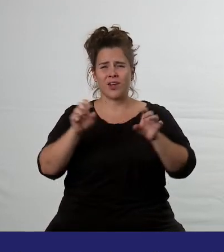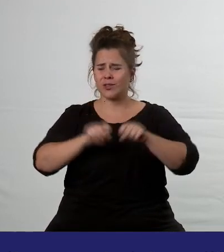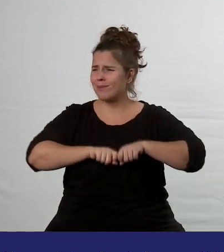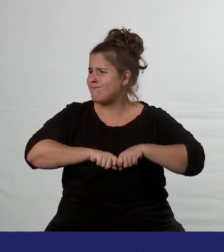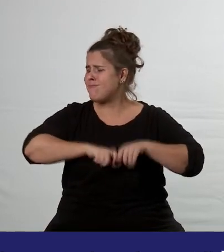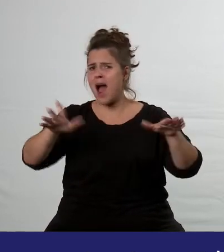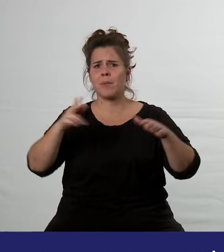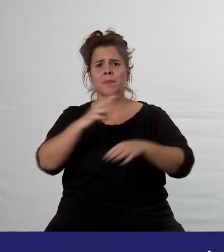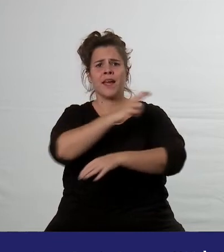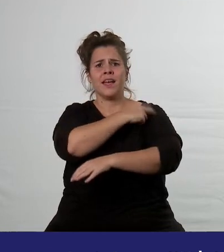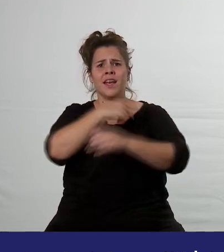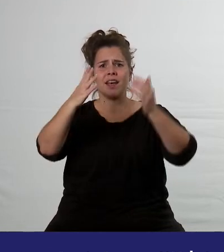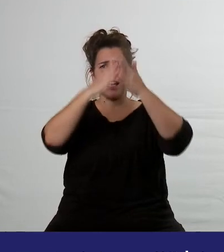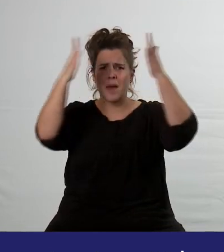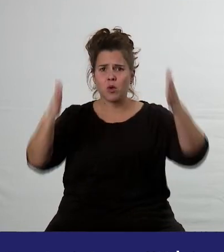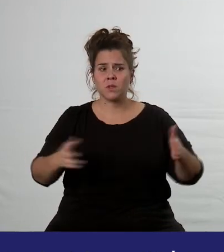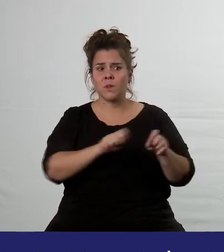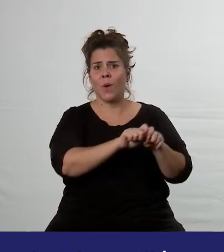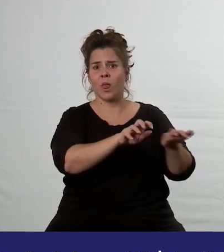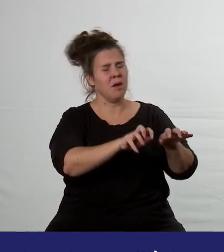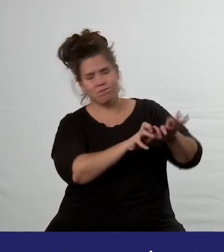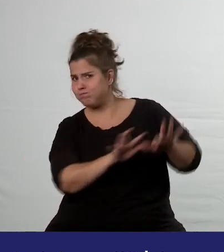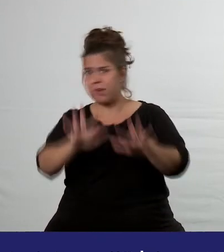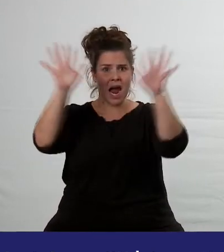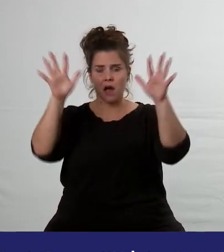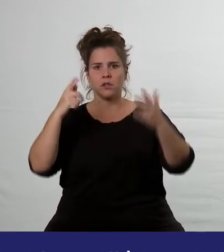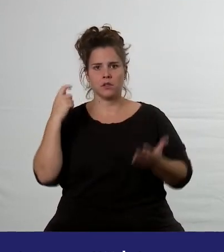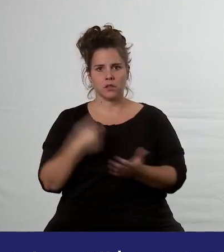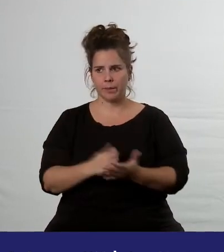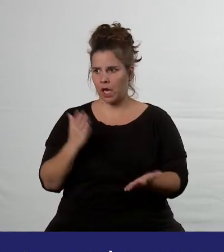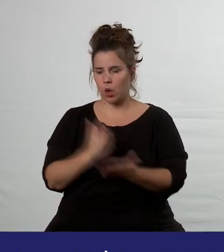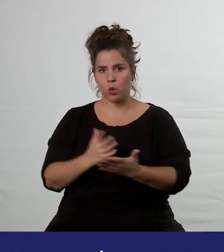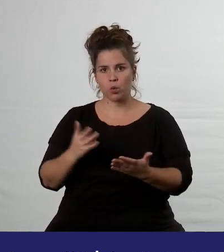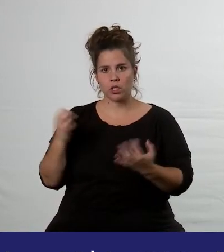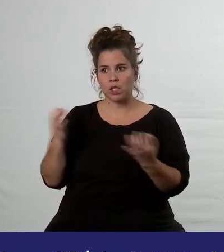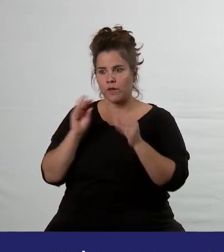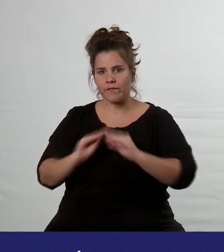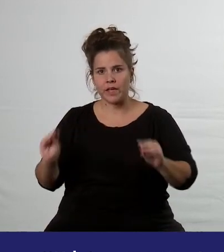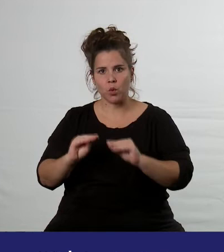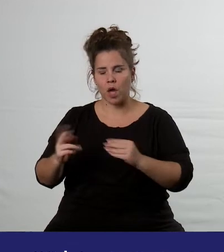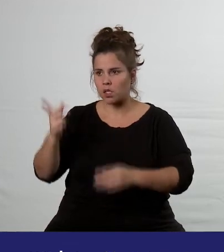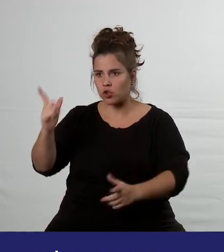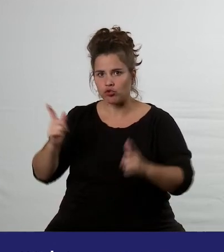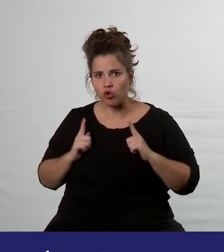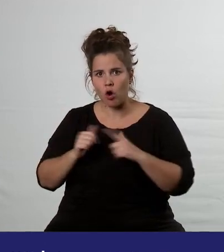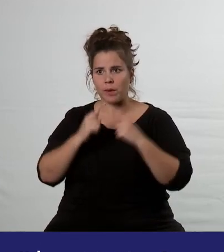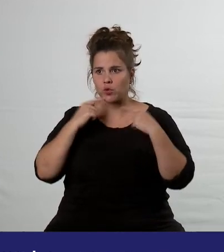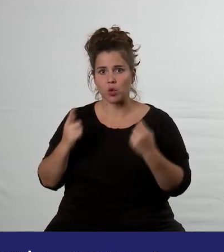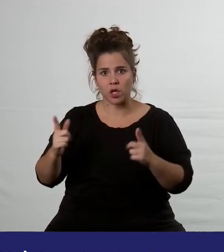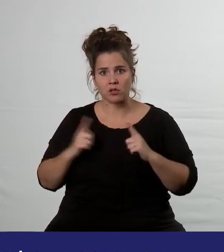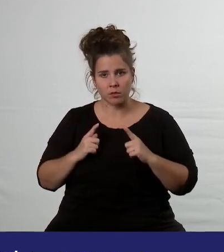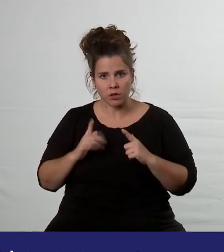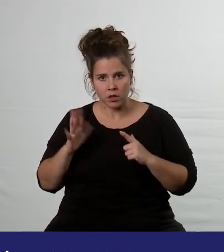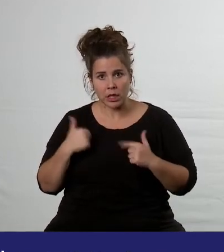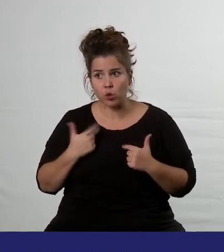A z pohledu studenta medicíny je to těžší o to, že tentokrát nám nebyla ani na chvíli pozastavena výuka, ani zkoušky, které v